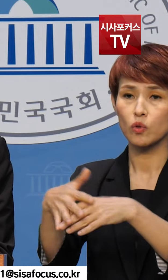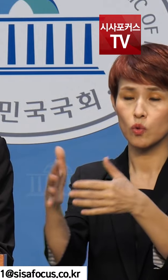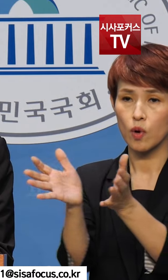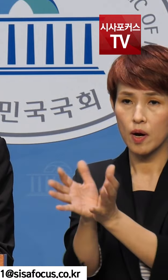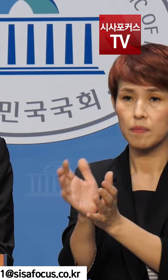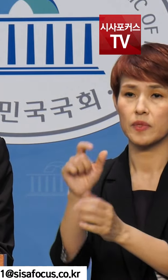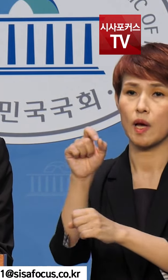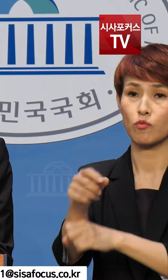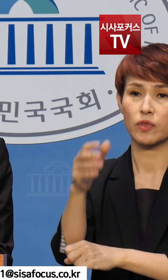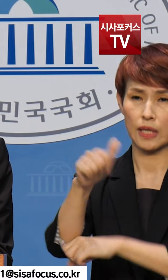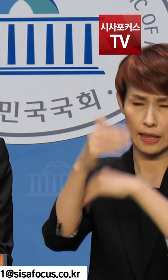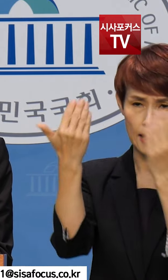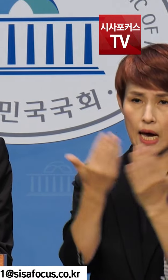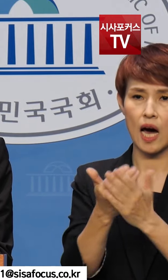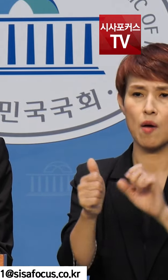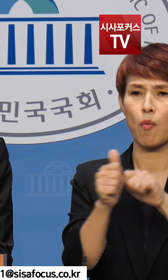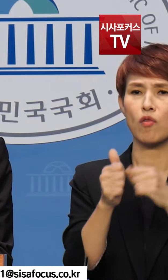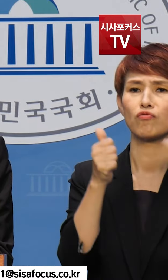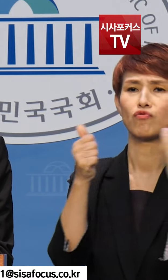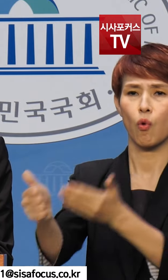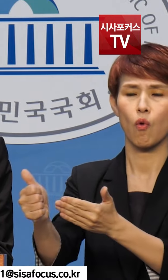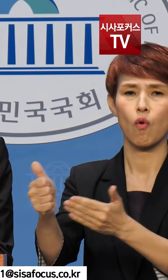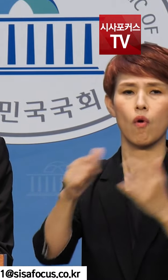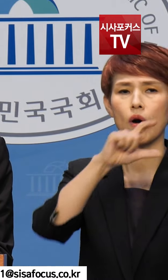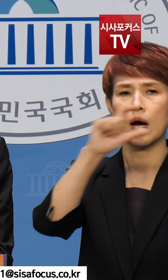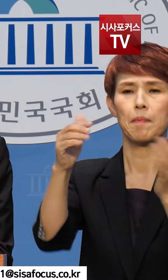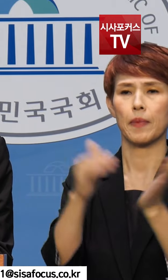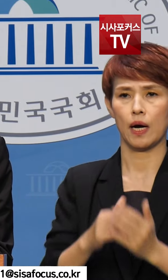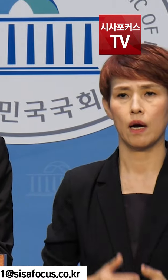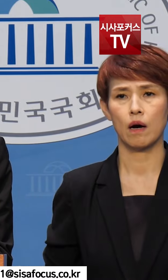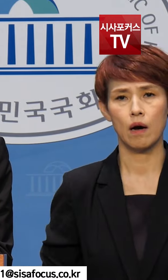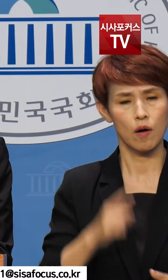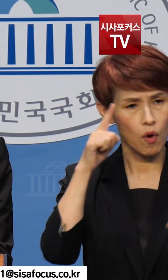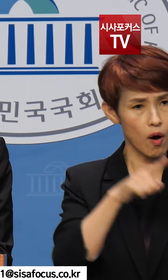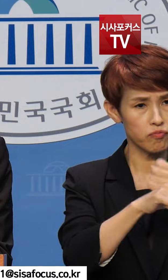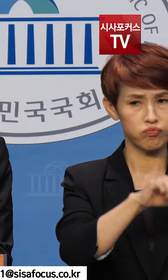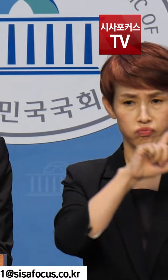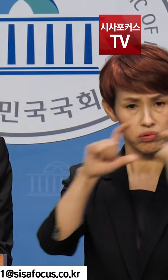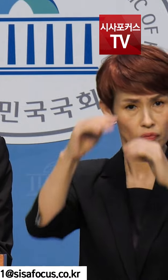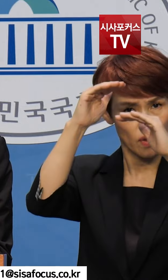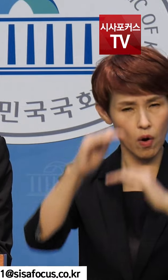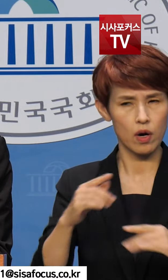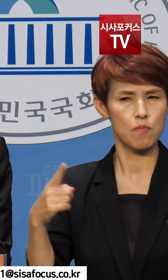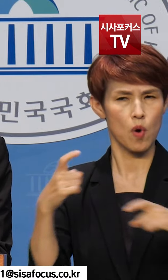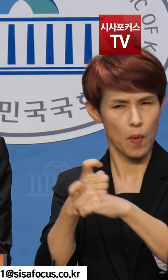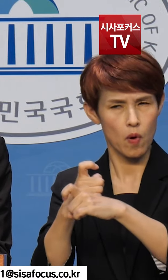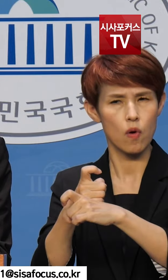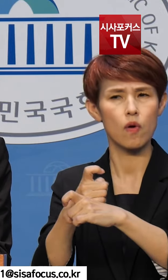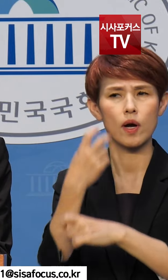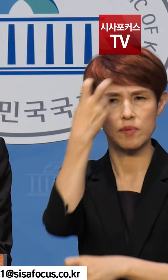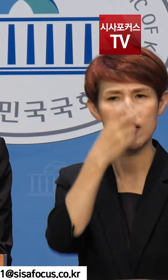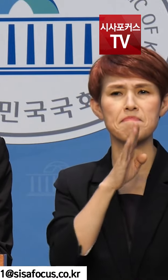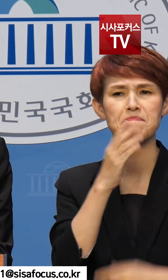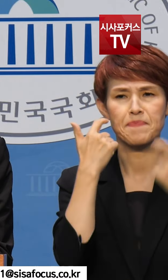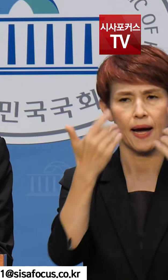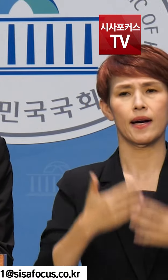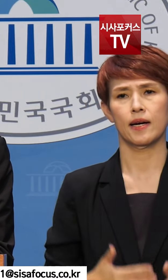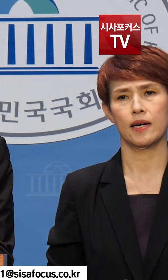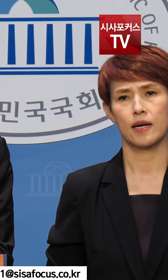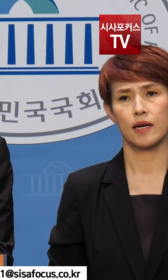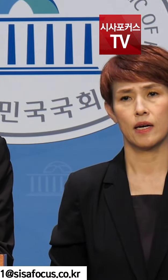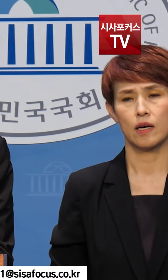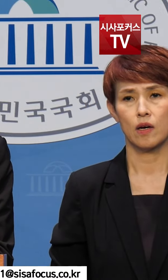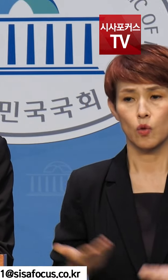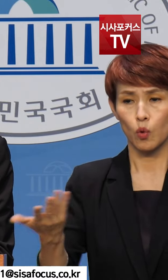전원에 대해서 징계할 것을 요구했습니다. 그러나 과기부의 징계 사유를 보면 보복성, 표적성 감사임이 분명하게 드러났고